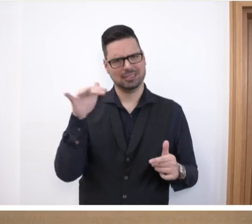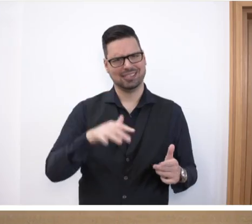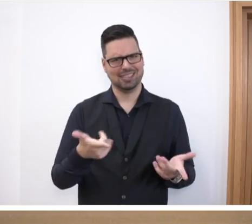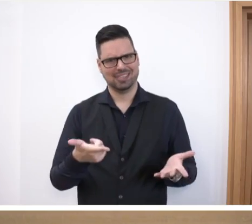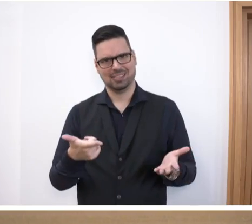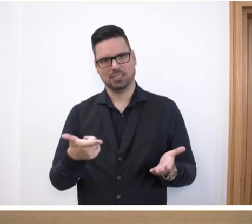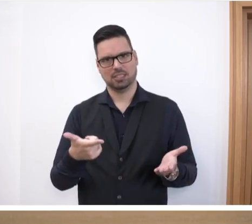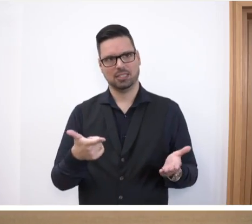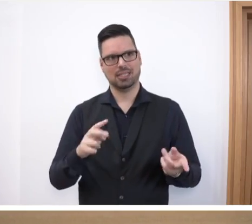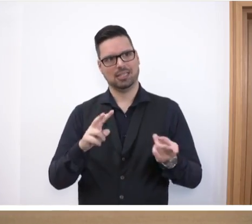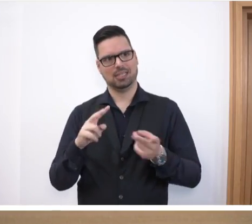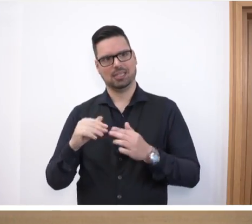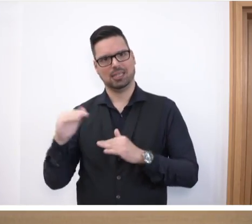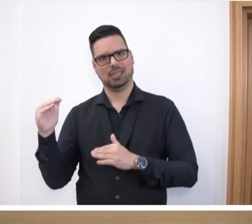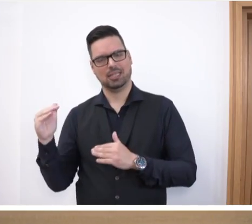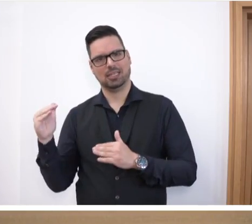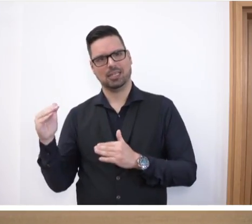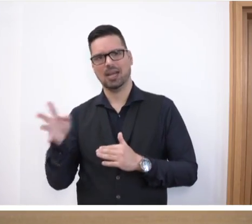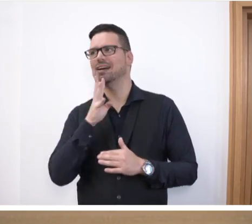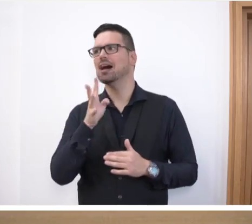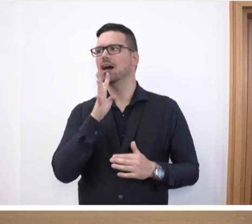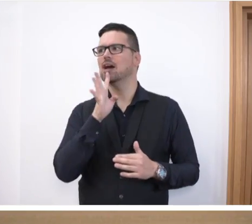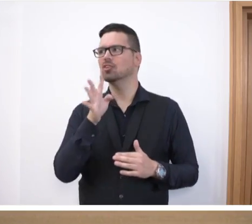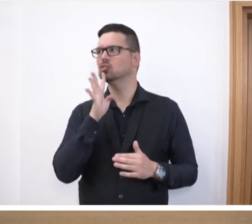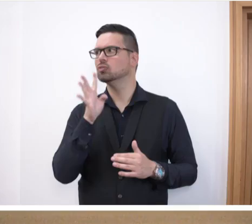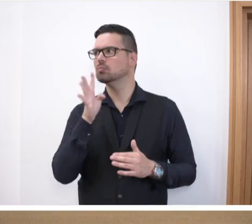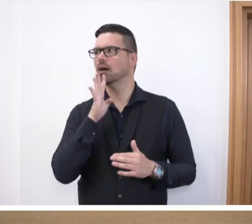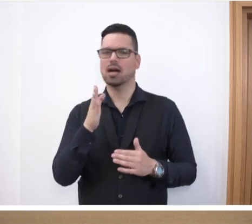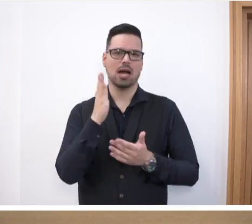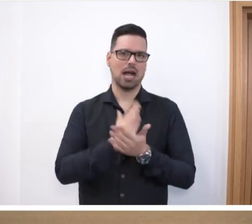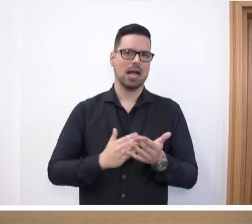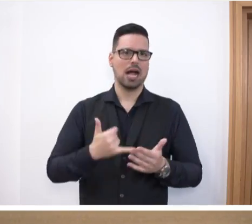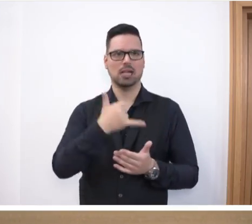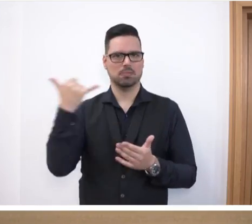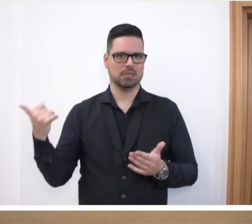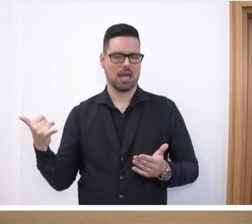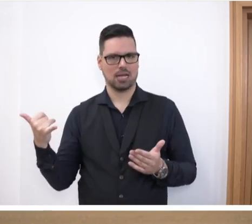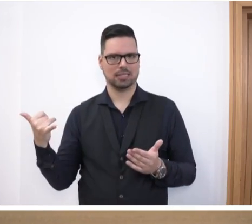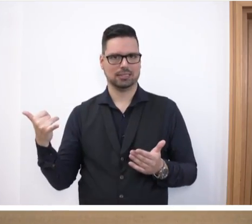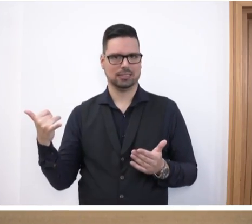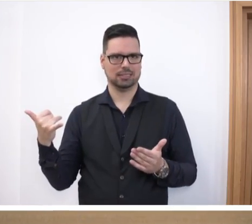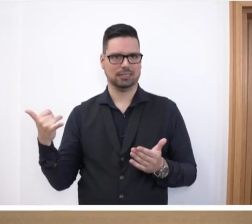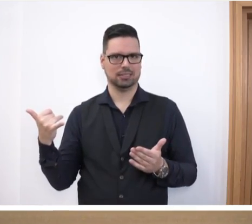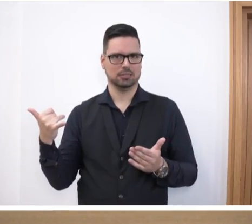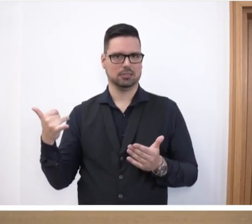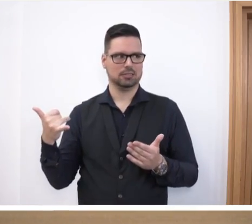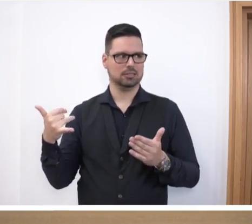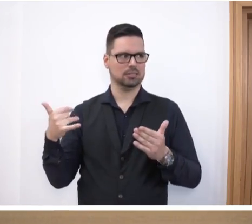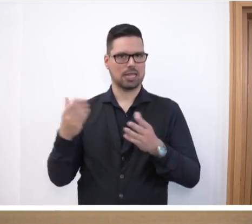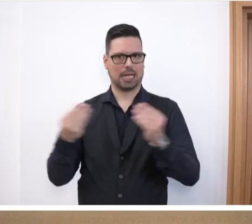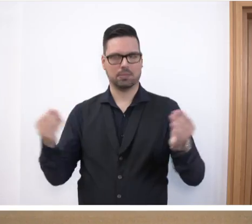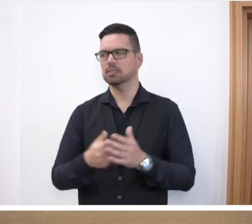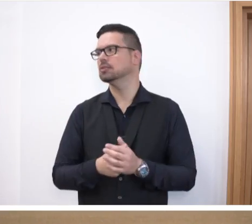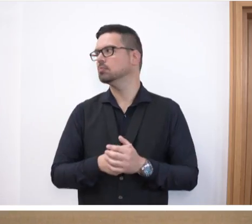es ging wohl eher um die Aussprache zur Halbjahresbilanz. Herr Minister, Sie haben festgestellt, dass